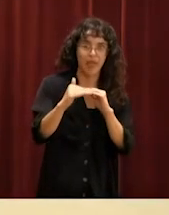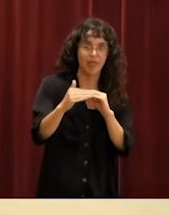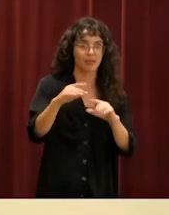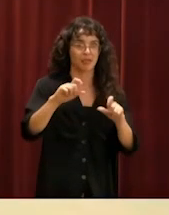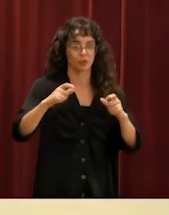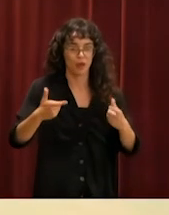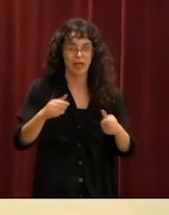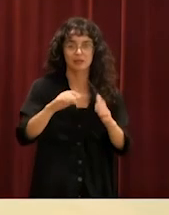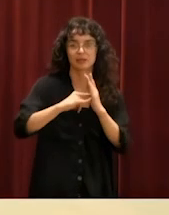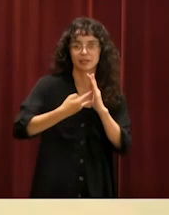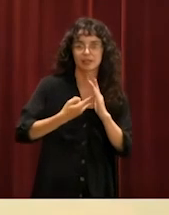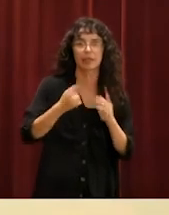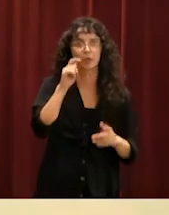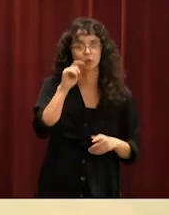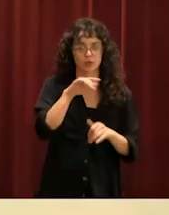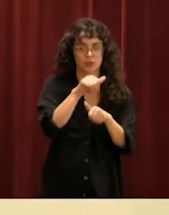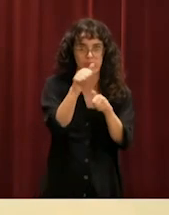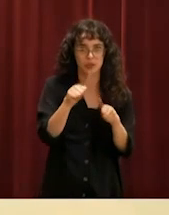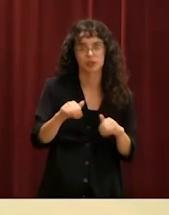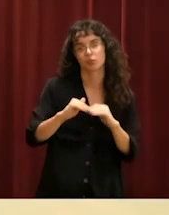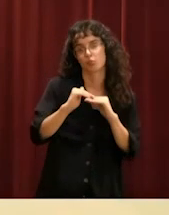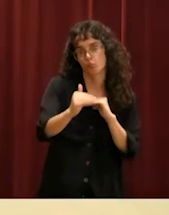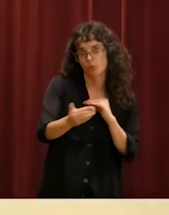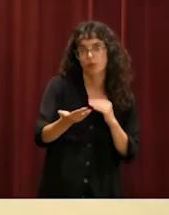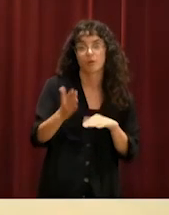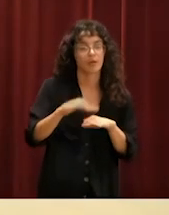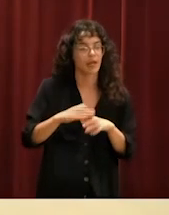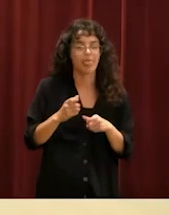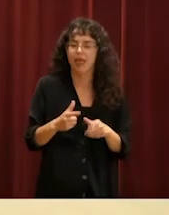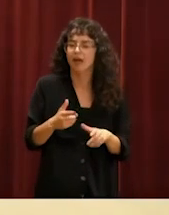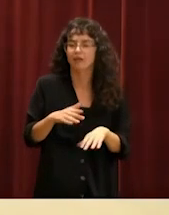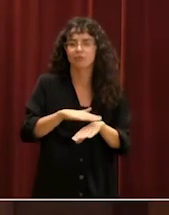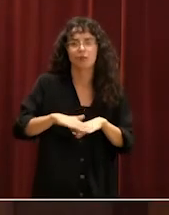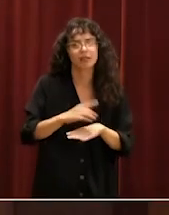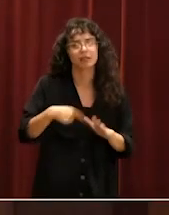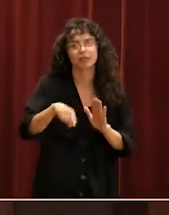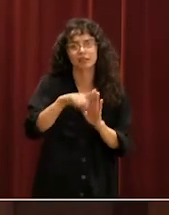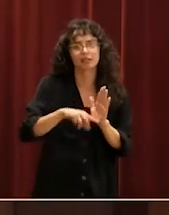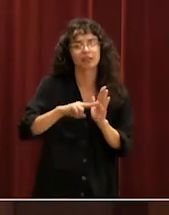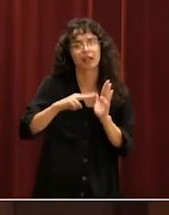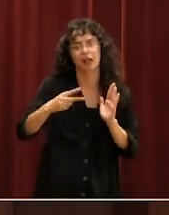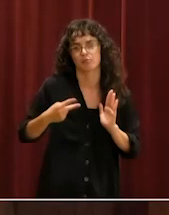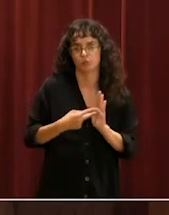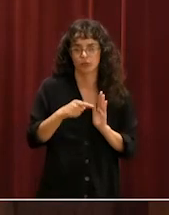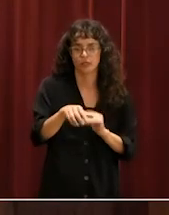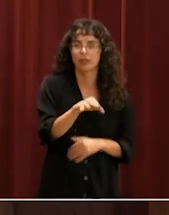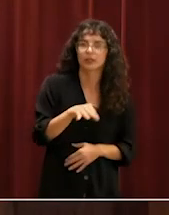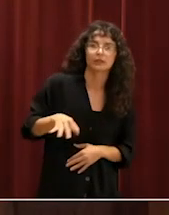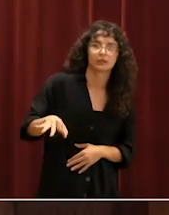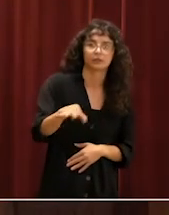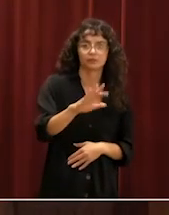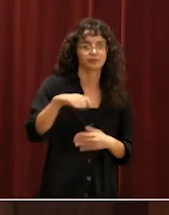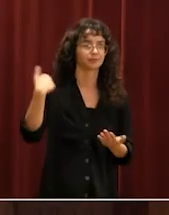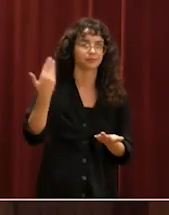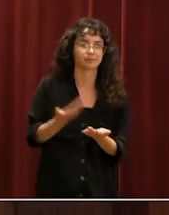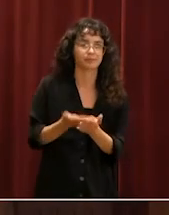transcendent es posar les bases per un canvi de rumb a les nostres illes. I fins aquí l'explicació